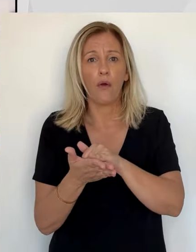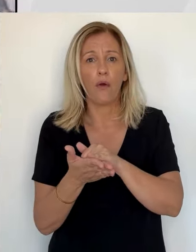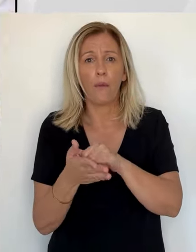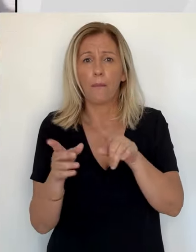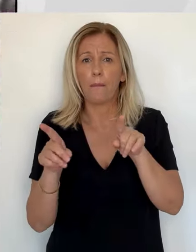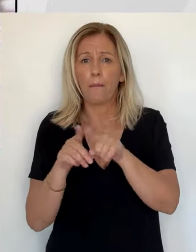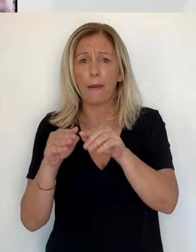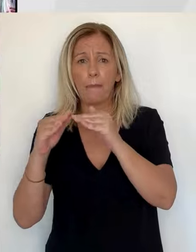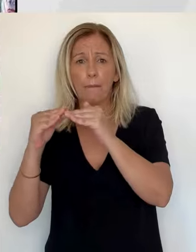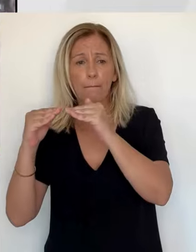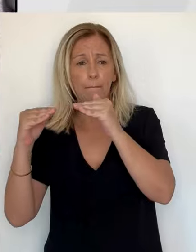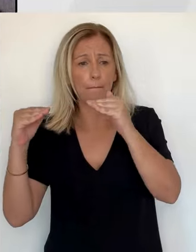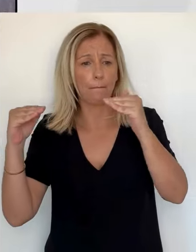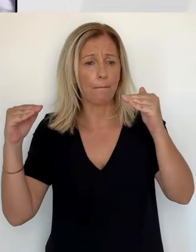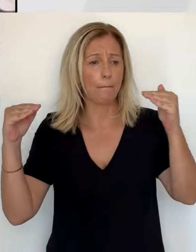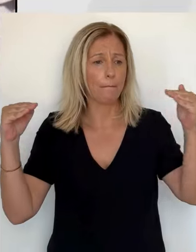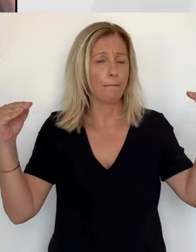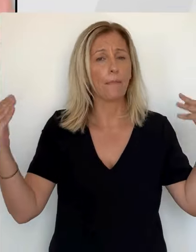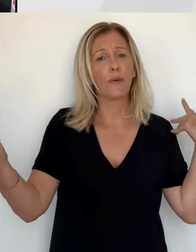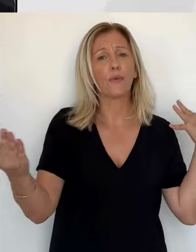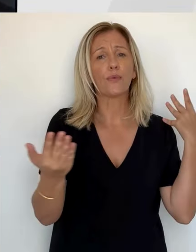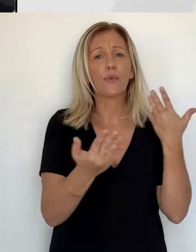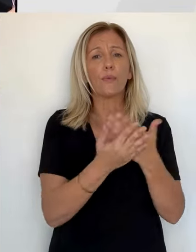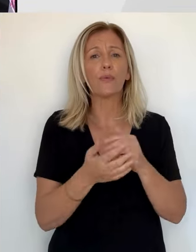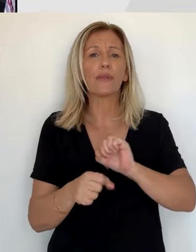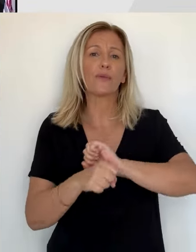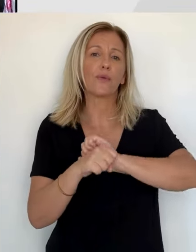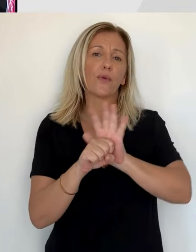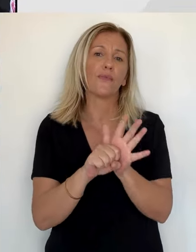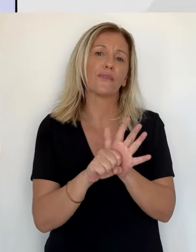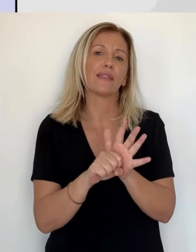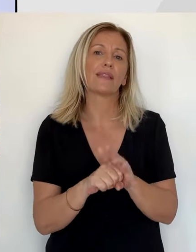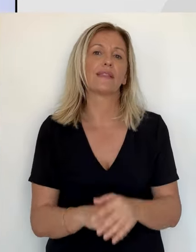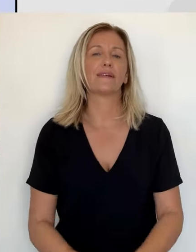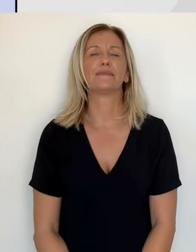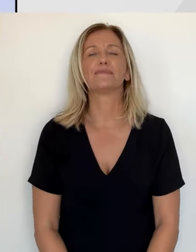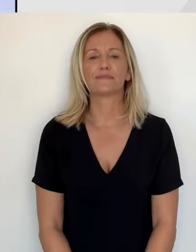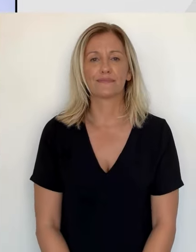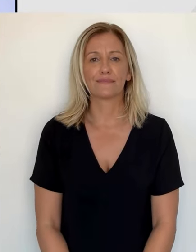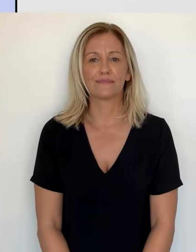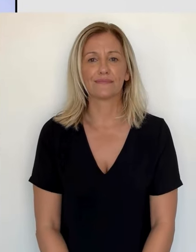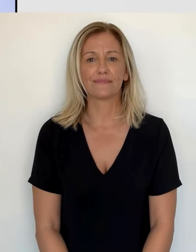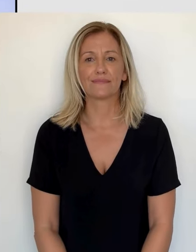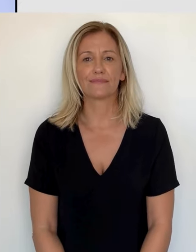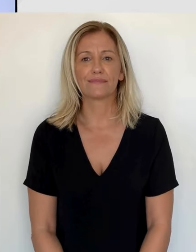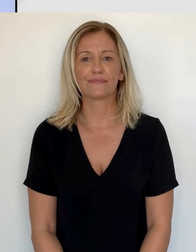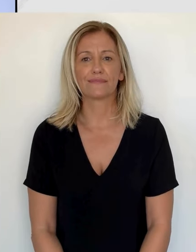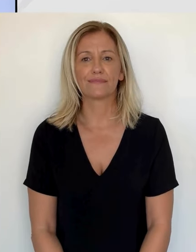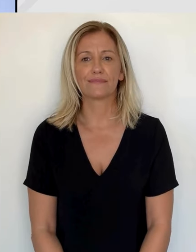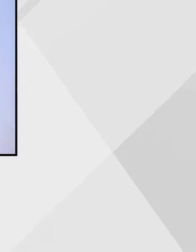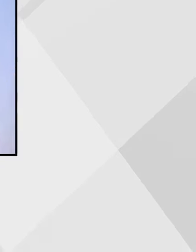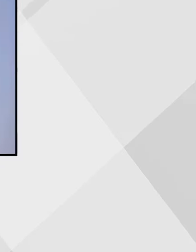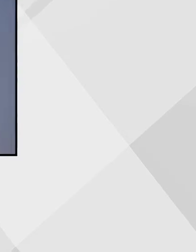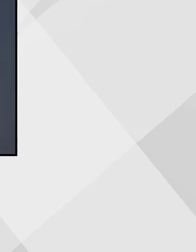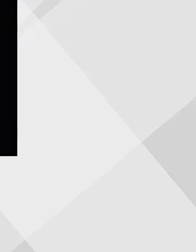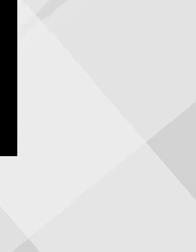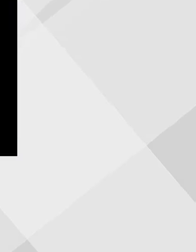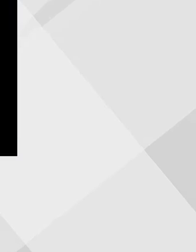période faisant office de référence avant la crise sanitaire, le nombre de voyageurs qui ont emprunté les ports et aéroports de Corse est lui plutôt stable.